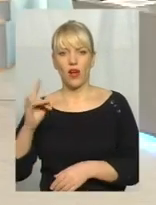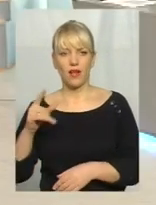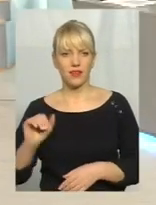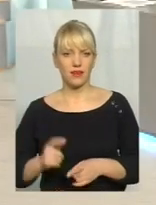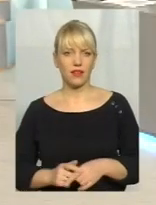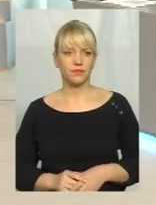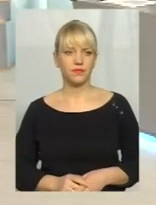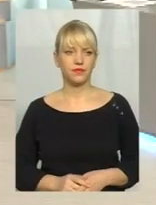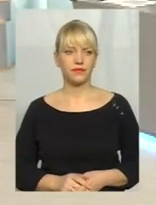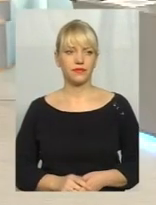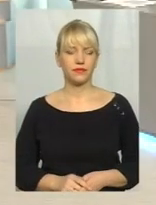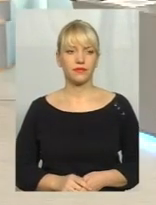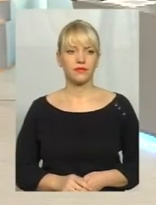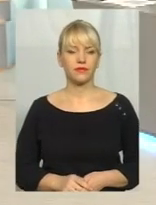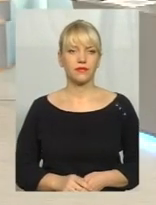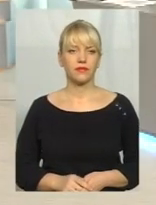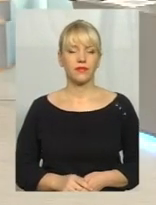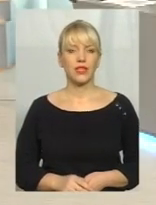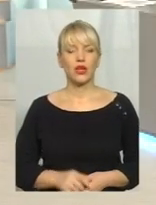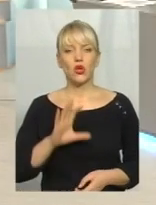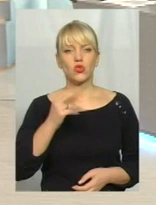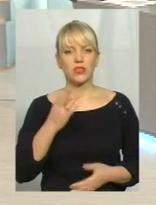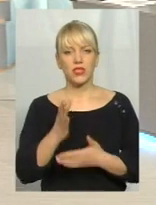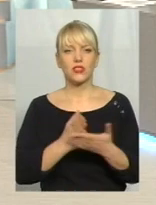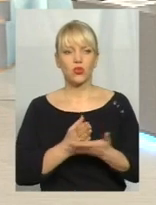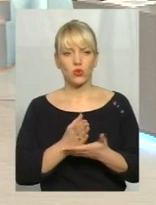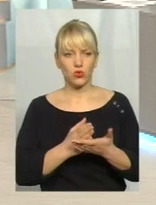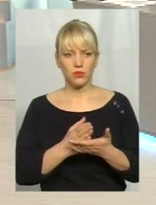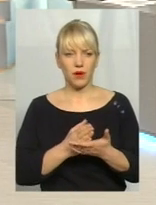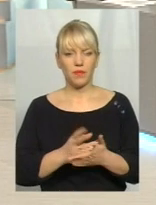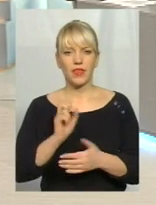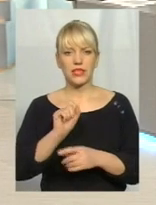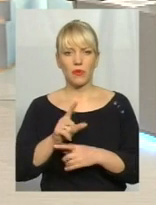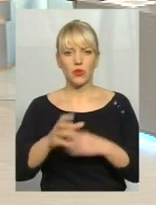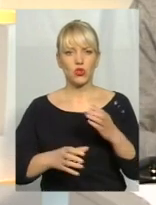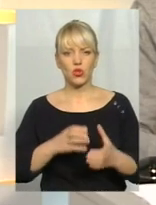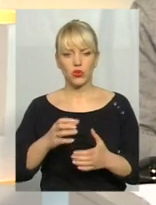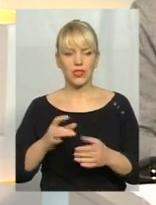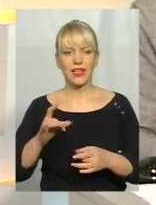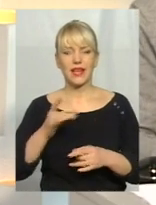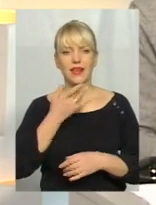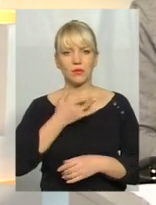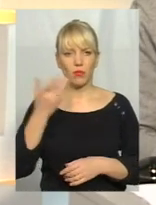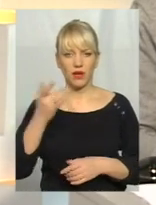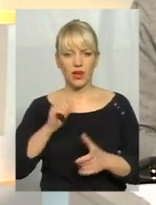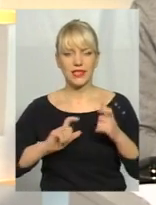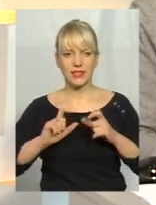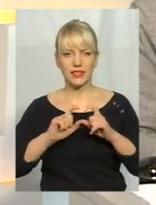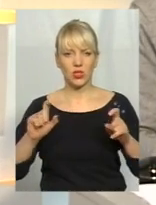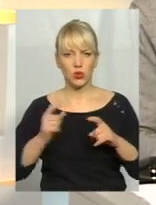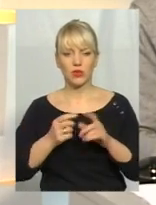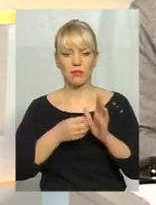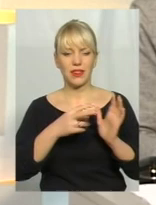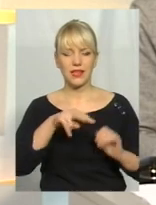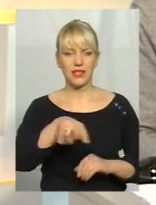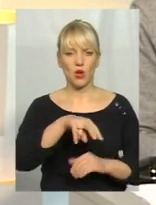окремі контейнери. Я зрозумів, дякую. Соціологічна служба Джиєвки і України на замовлення Міжнародного республіканського інституту з 15 листопада по